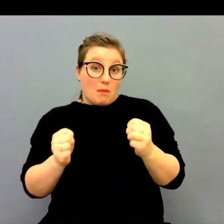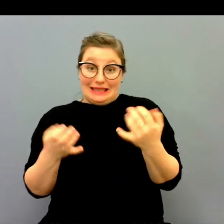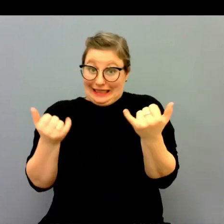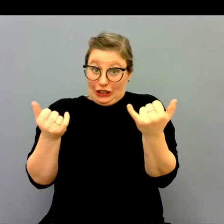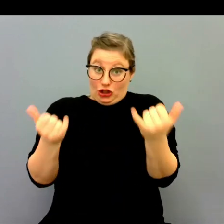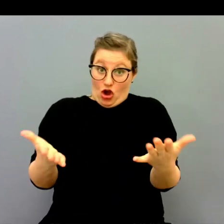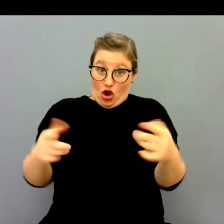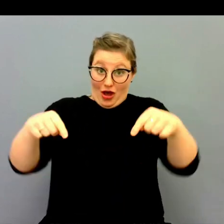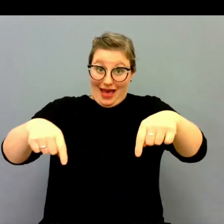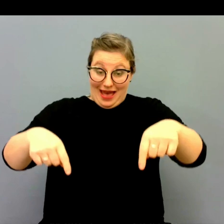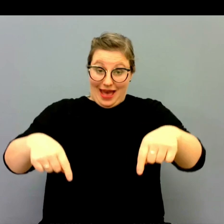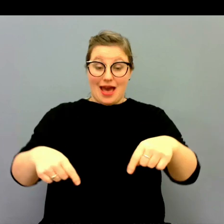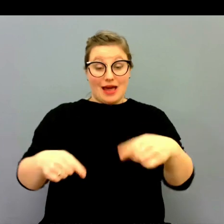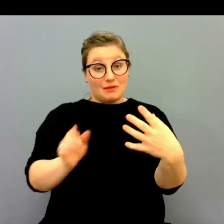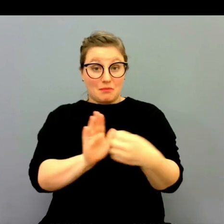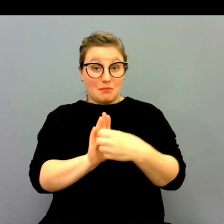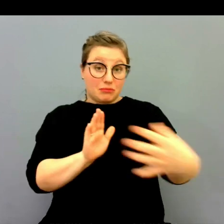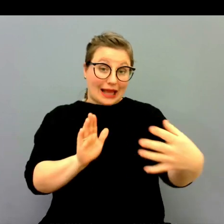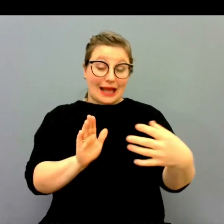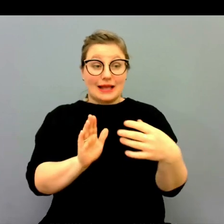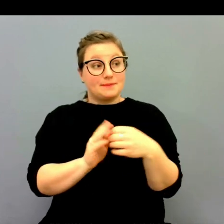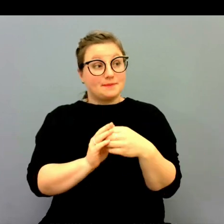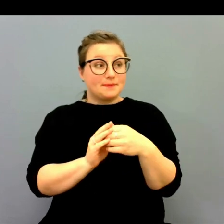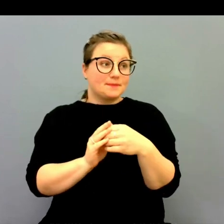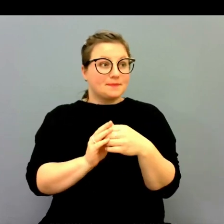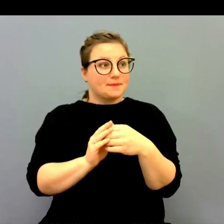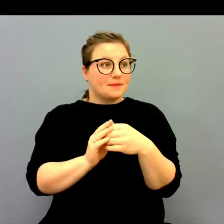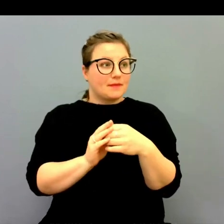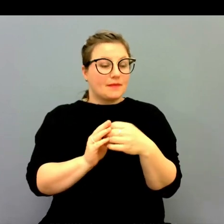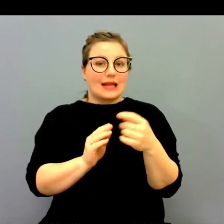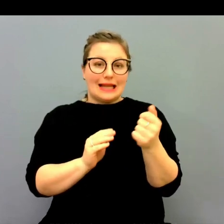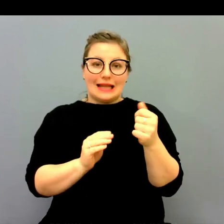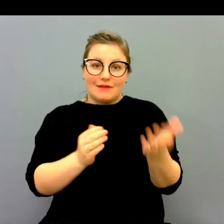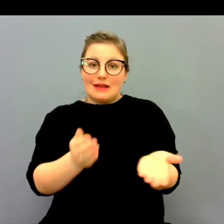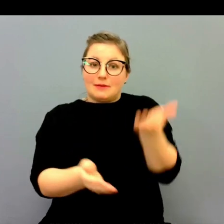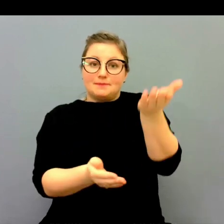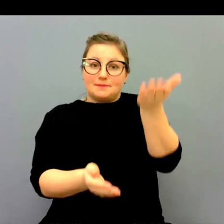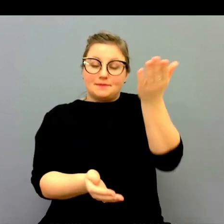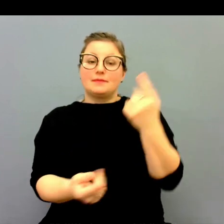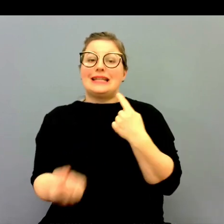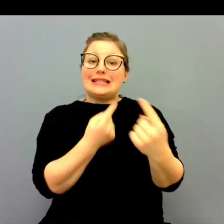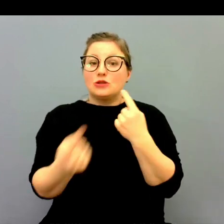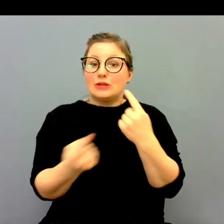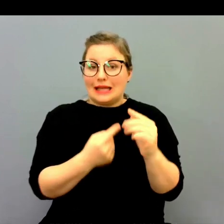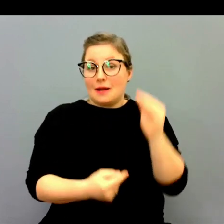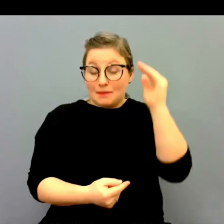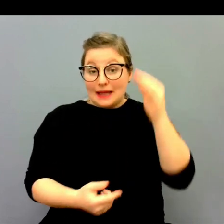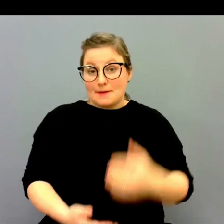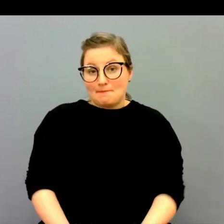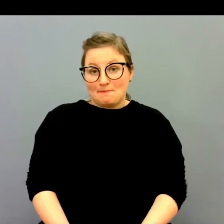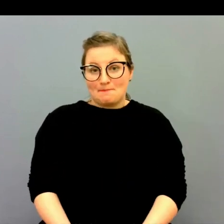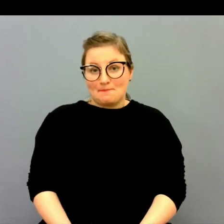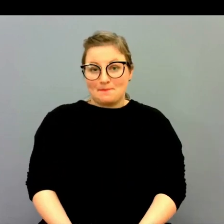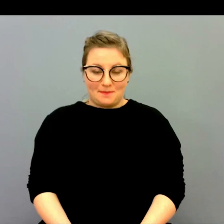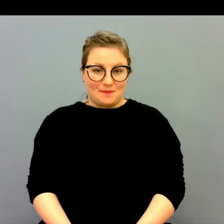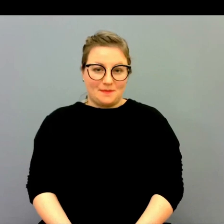att, hoppas att den här dagen också kan göra nu att man får upp det på agendan lite bättre. Helt enkelt.